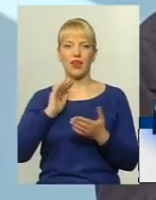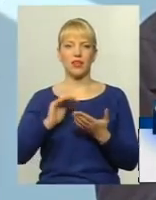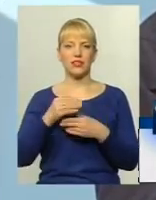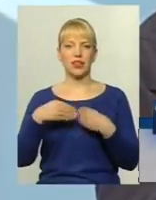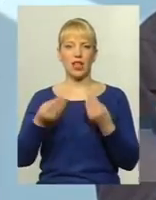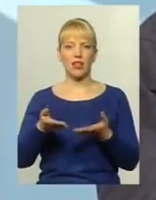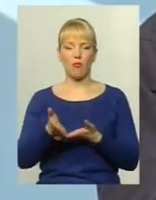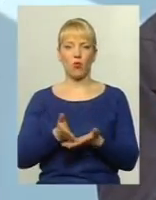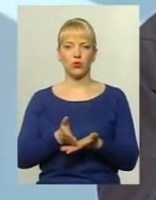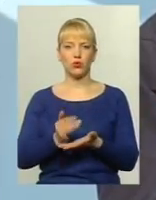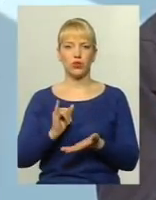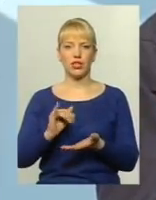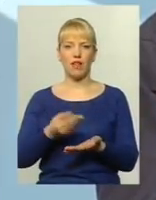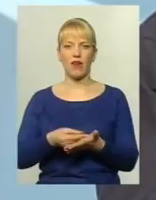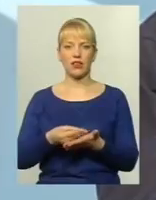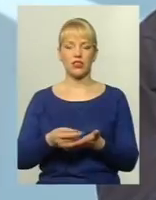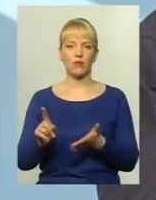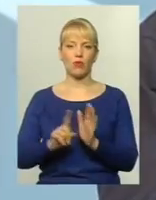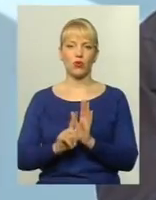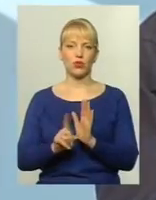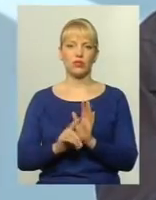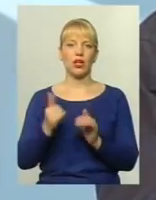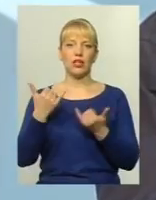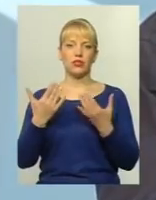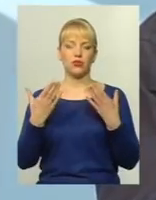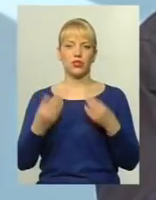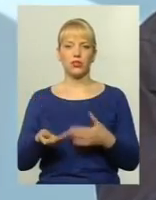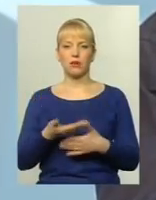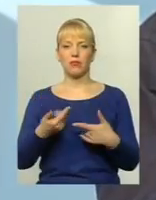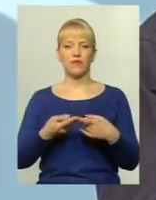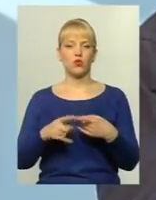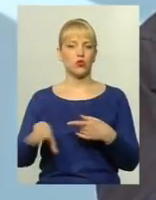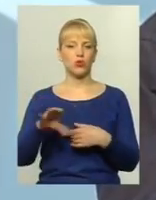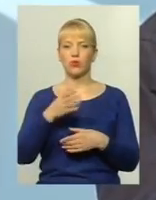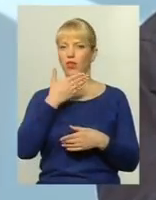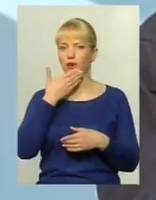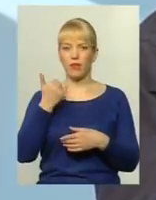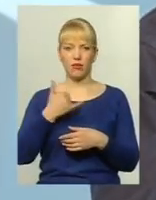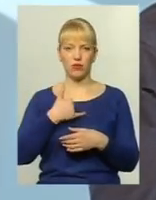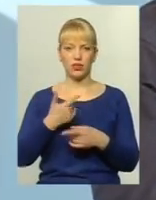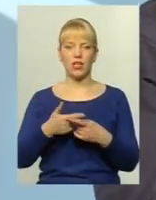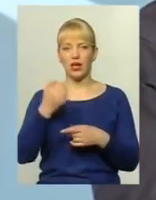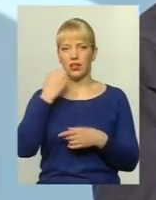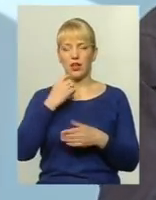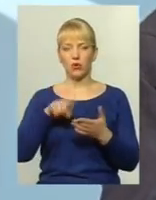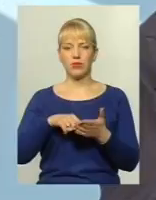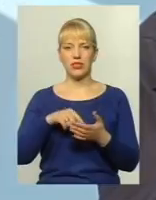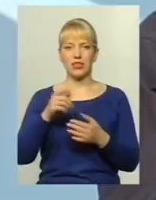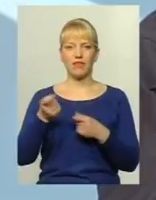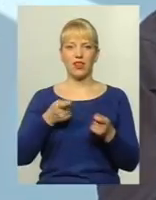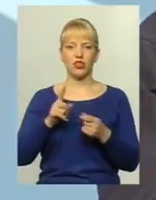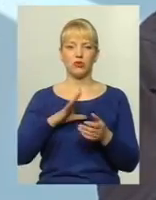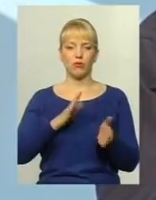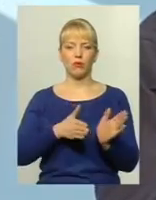послуг і так само на вартість проїзду. На сьогоднішній день ми цього нічого не отримуємо. Єдине, що дякуємо міській владі за те, що вона навела